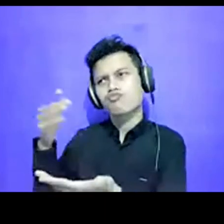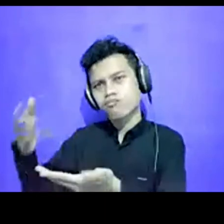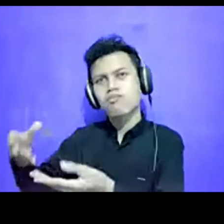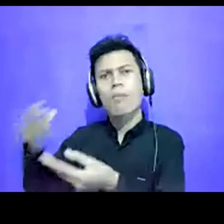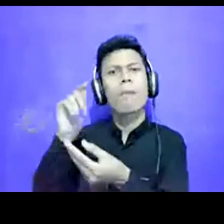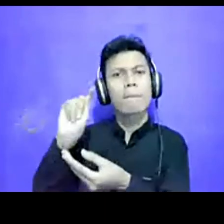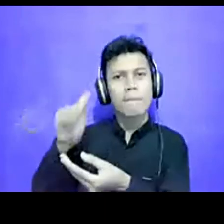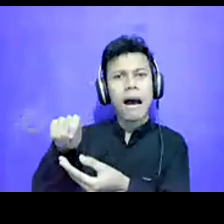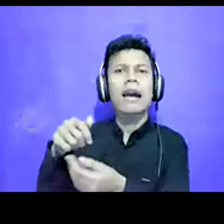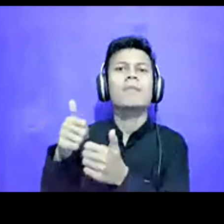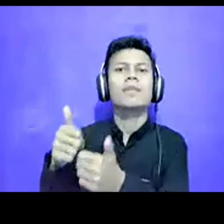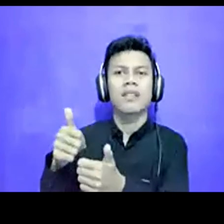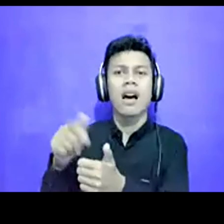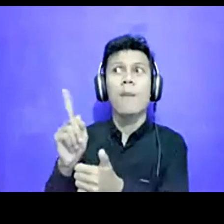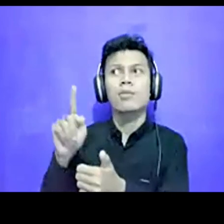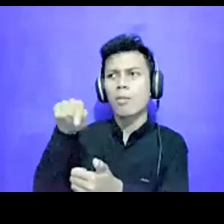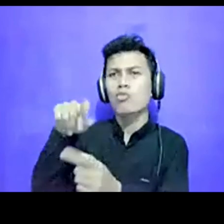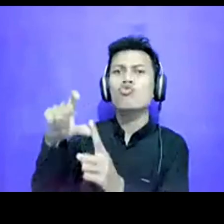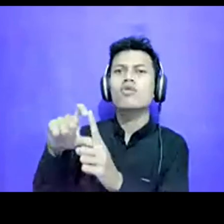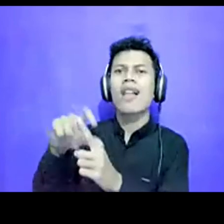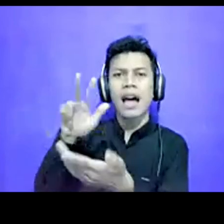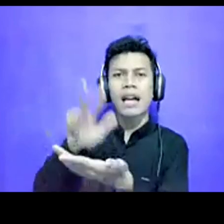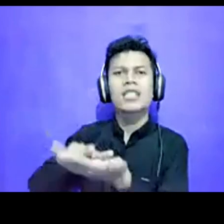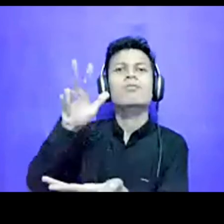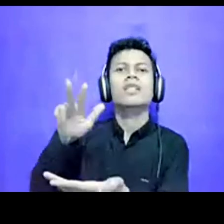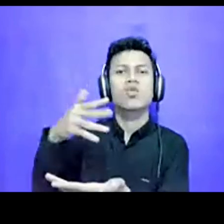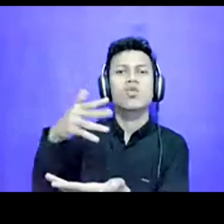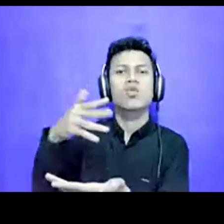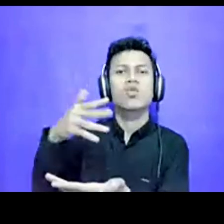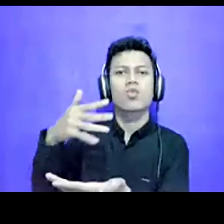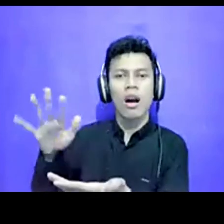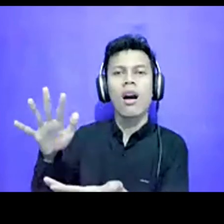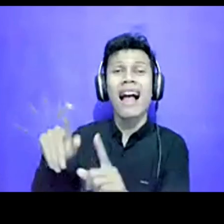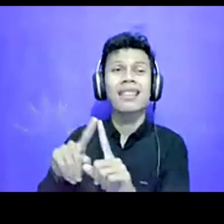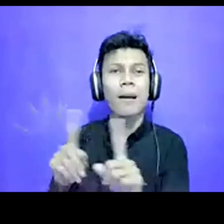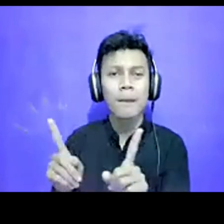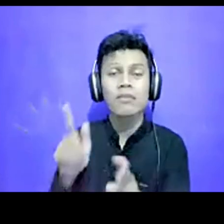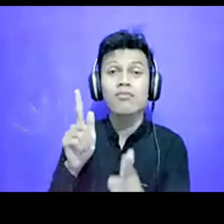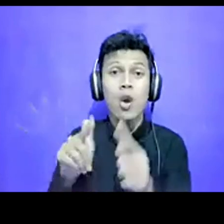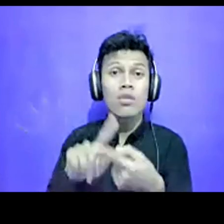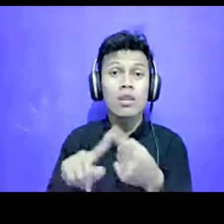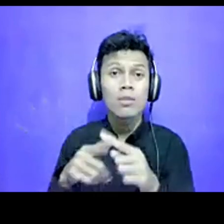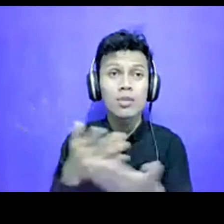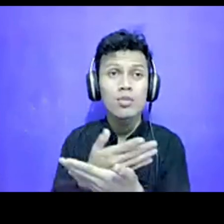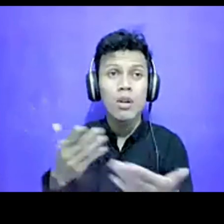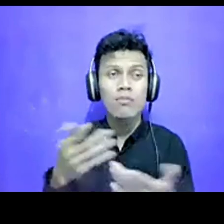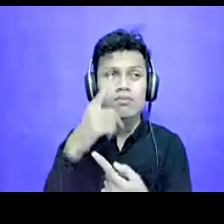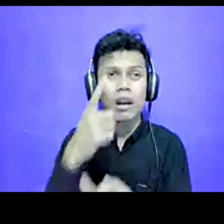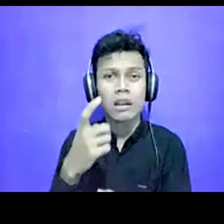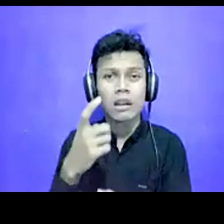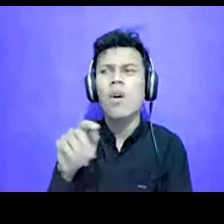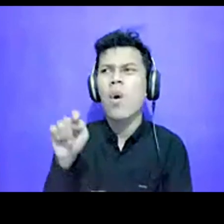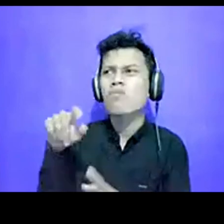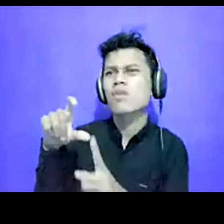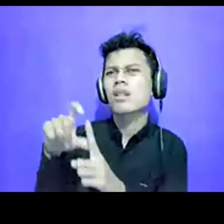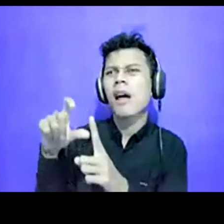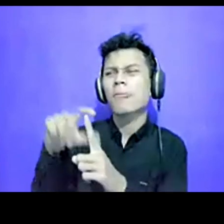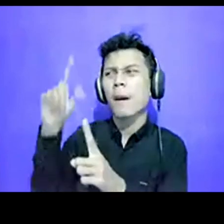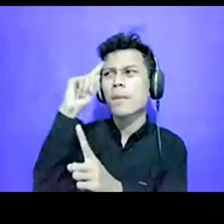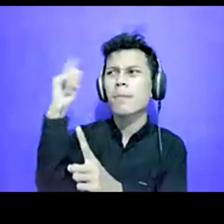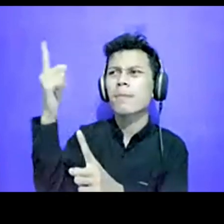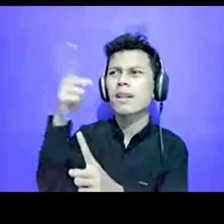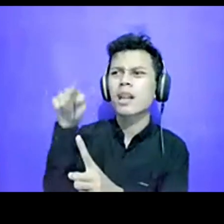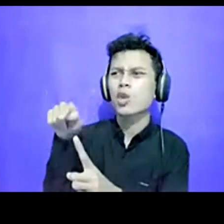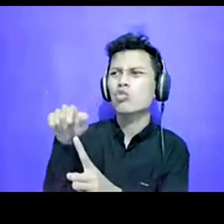bisa dipercaya, karena itu data yang resmi, dikeluarkan pemerintah, tapi kalau, teman-teman meyakini bahwa, oh data yang